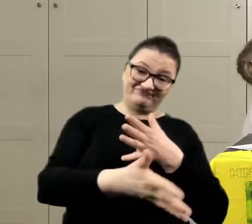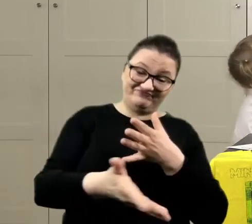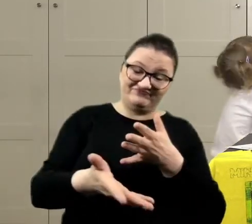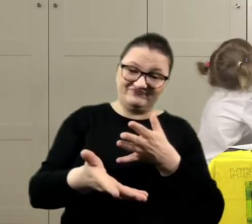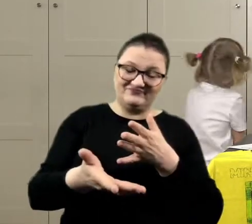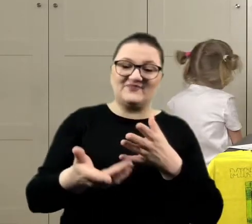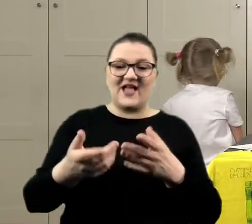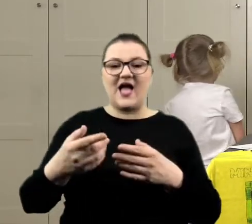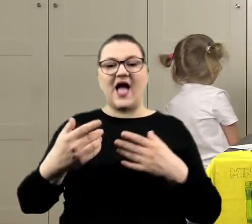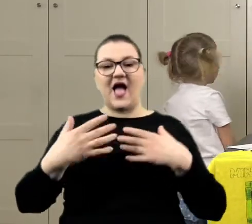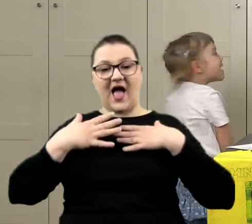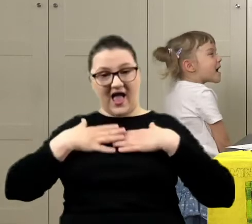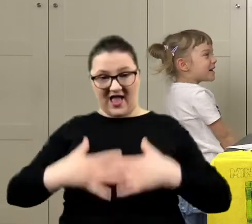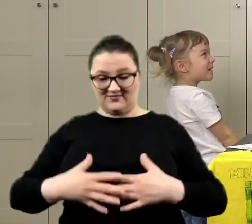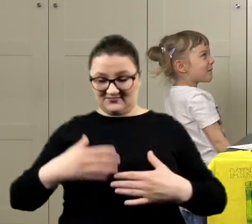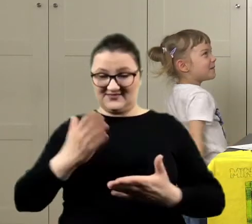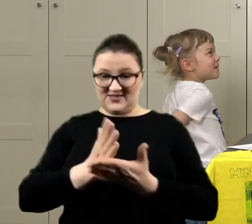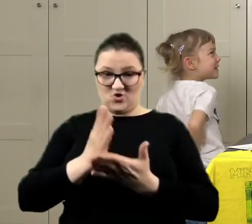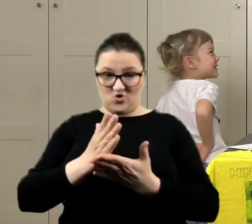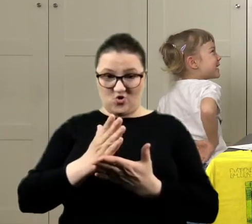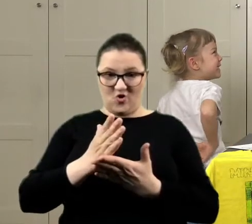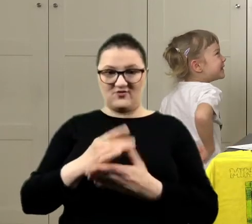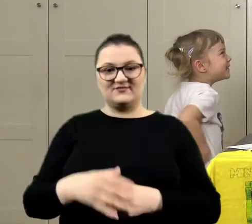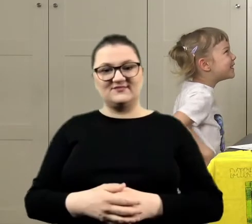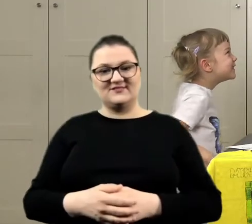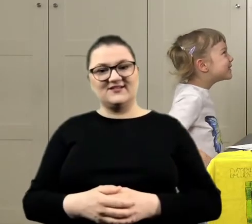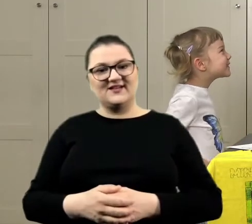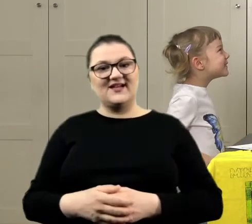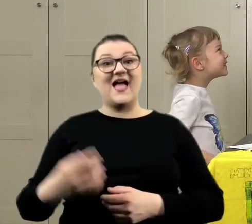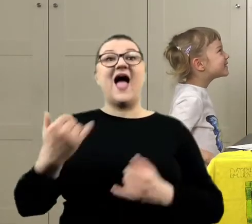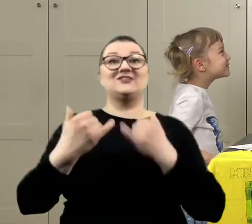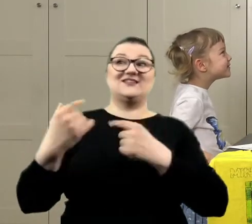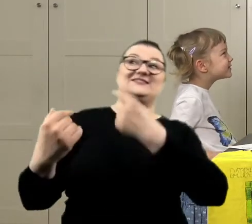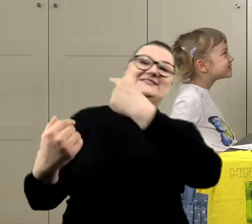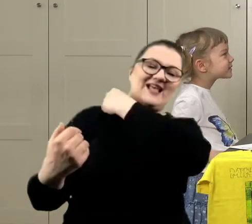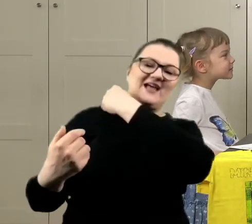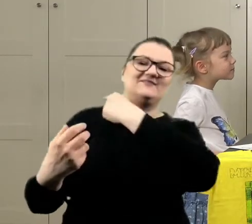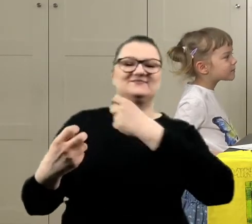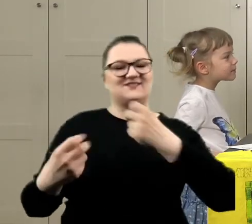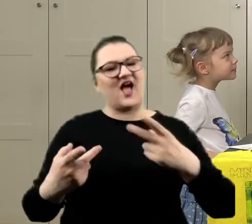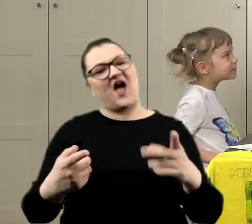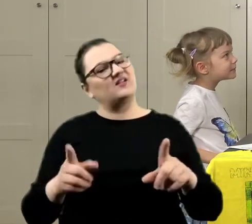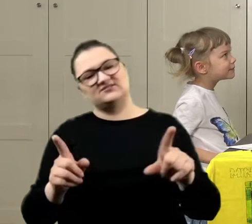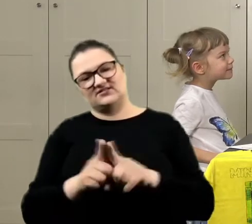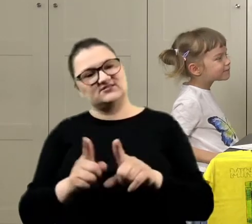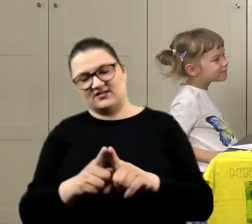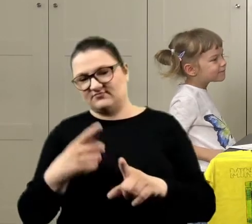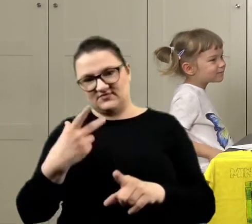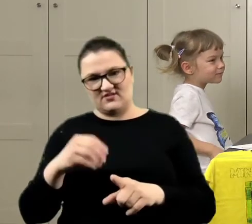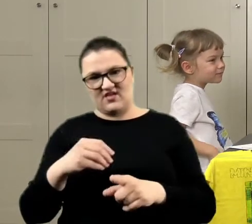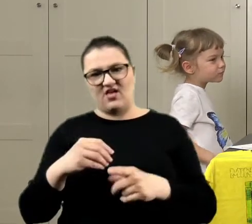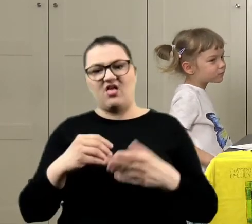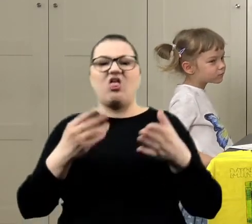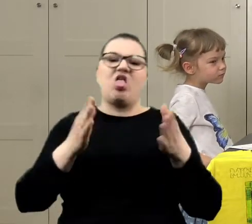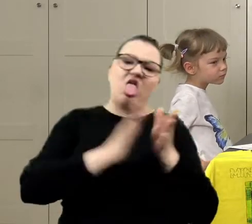a nasz motyl ma być tylko z przodu. A jakby było z tej, to by... Ale on by nie był taki sam jak ten, to by jedna plamka się